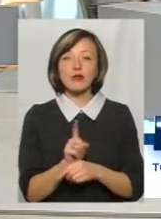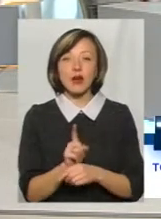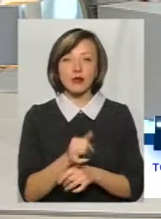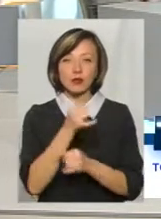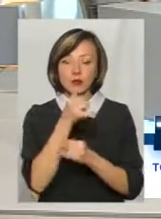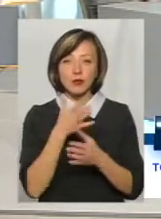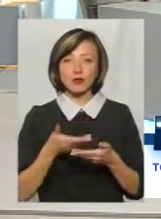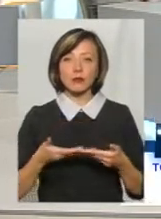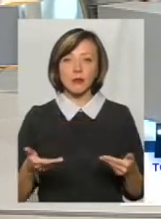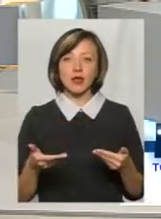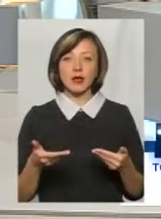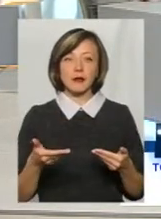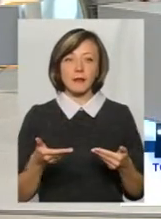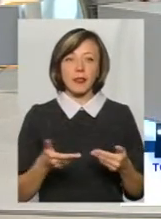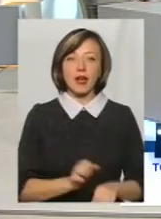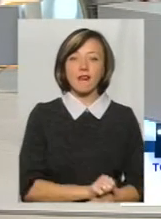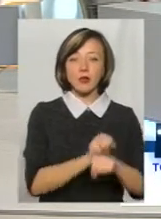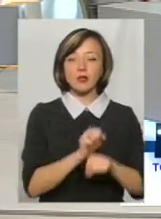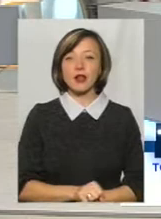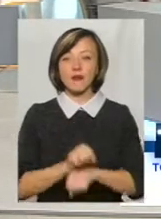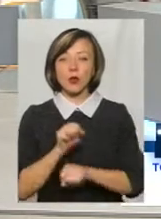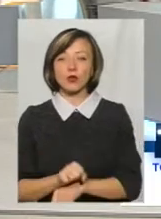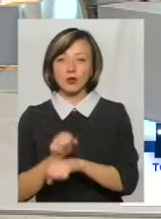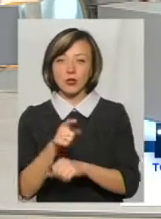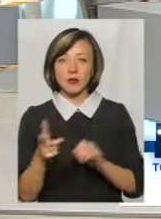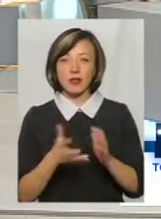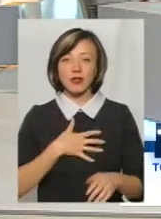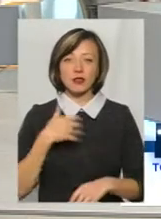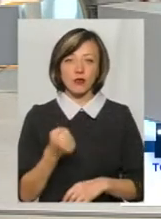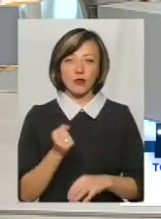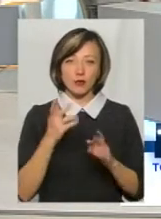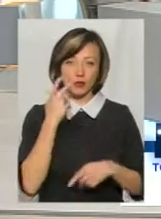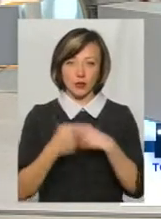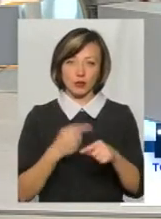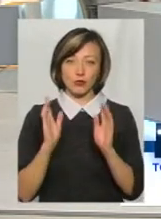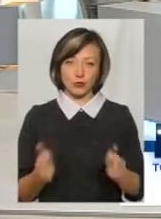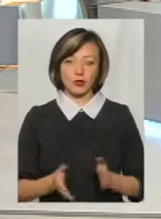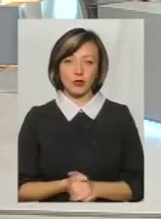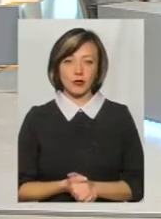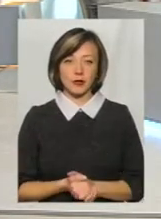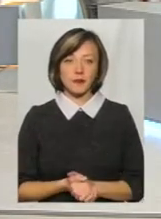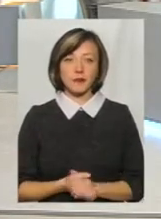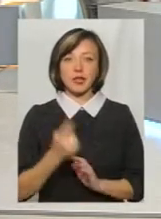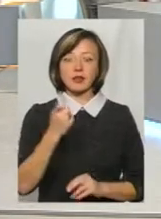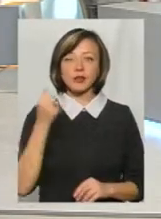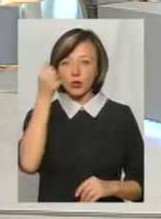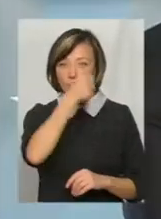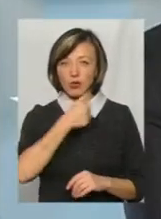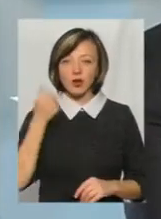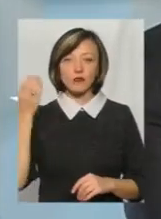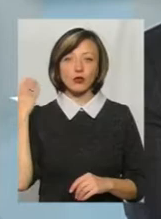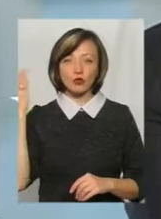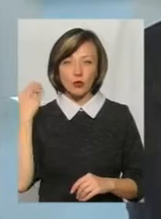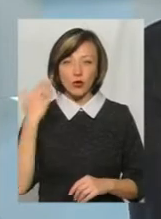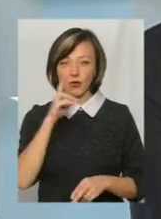не можемо з революції в революцію, тому що там незадоволені будуть постійно. Ми 100 років тому